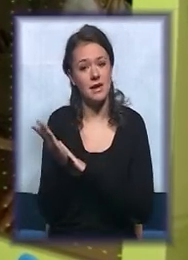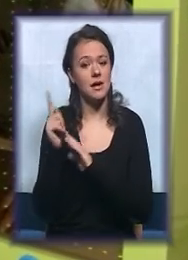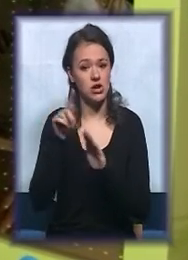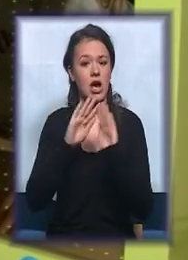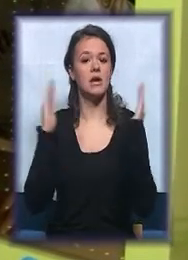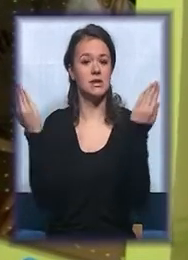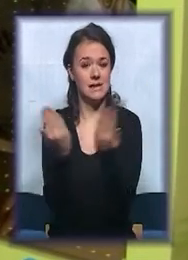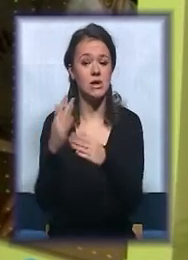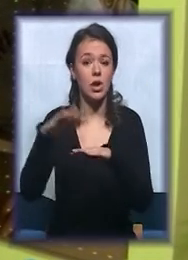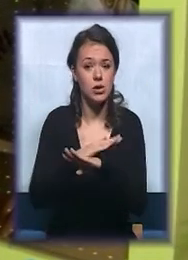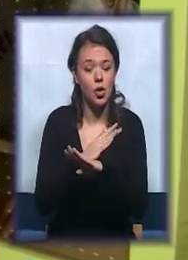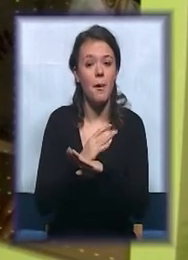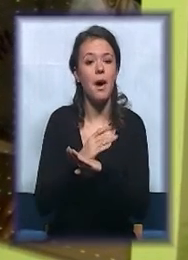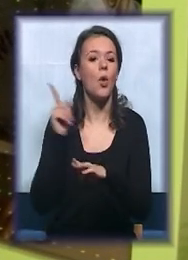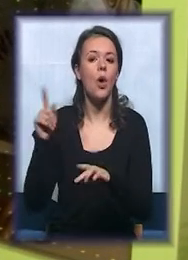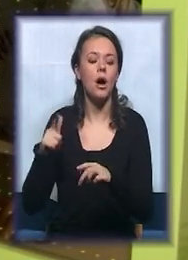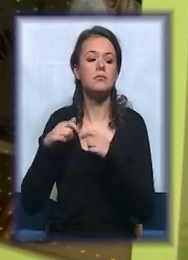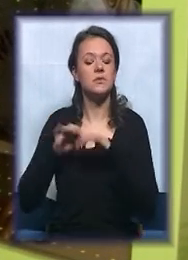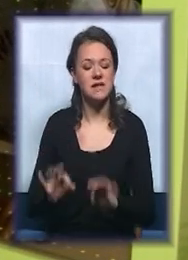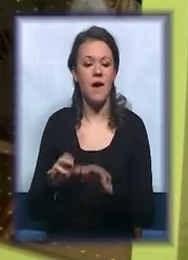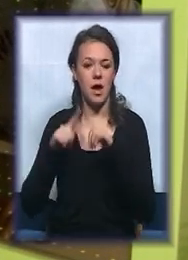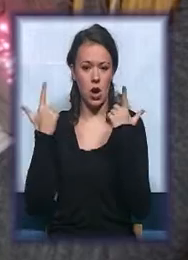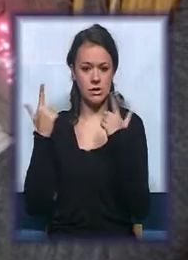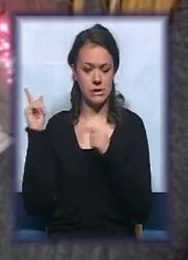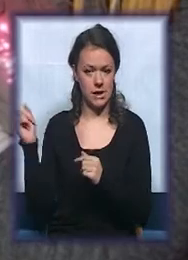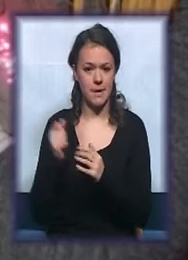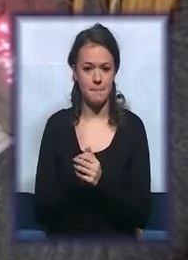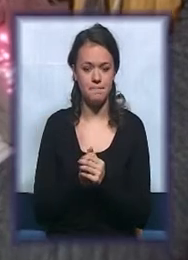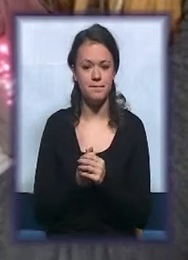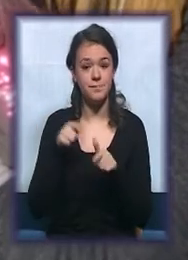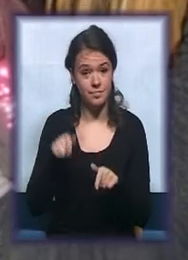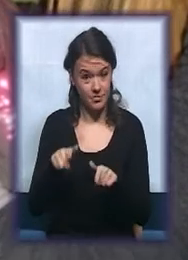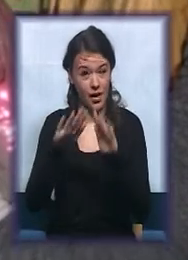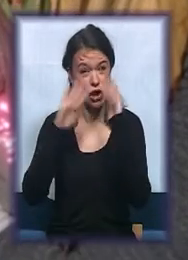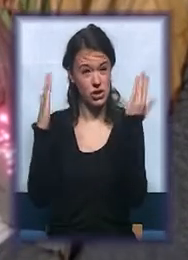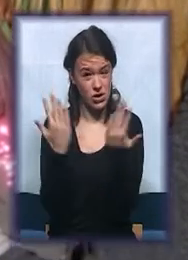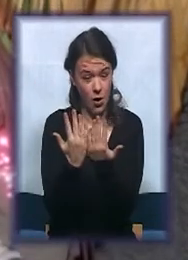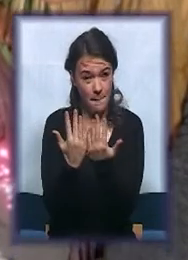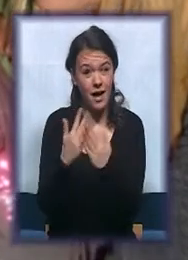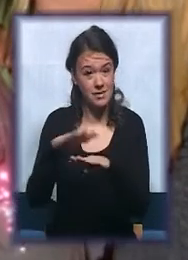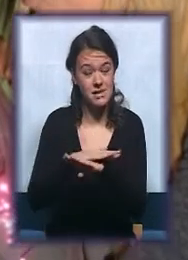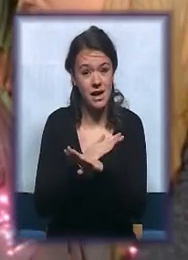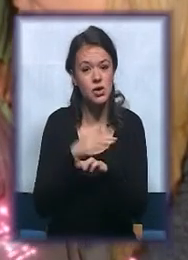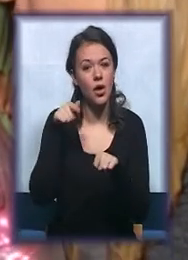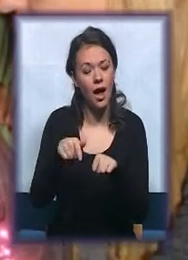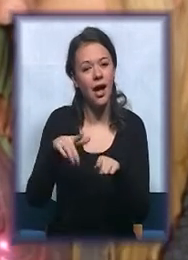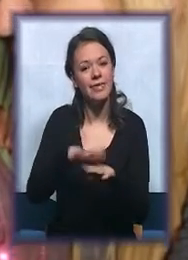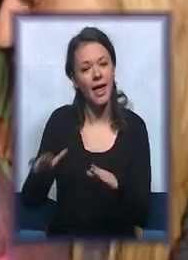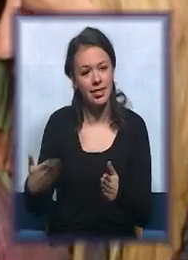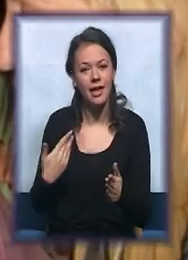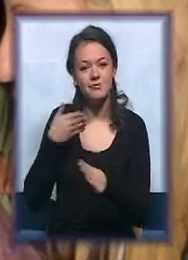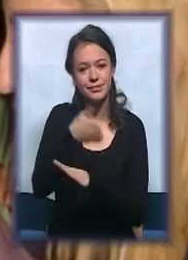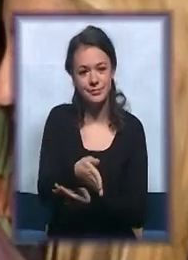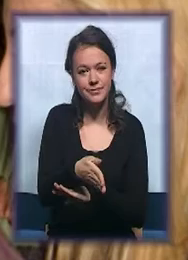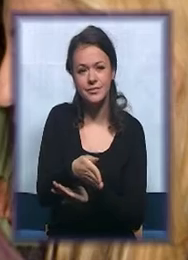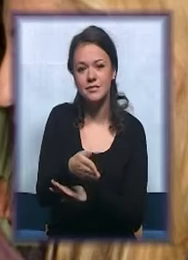realitetu kome se već nađe i socijalnom okruženju. Senzorna soba je inače soba u koju dete dođe i